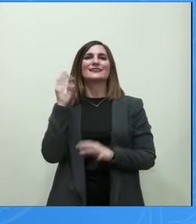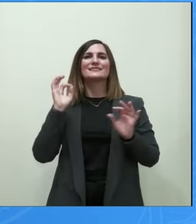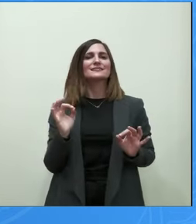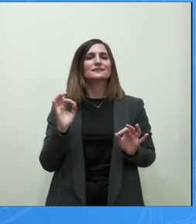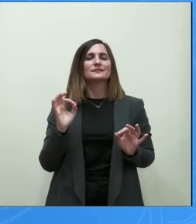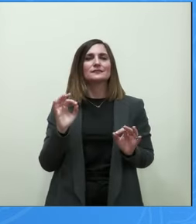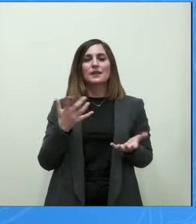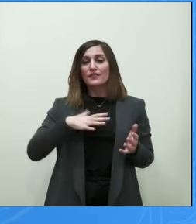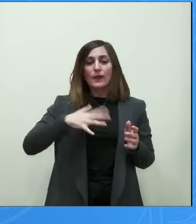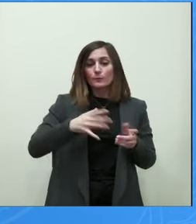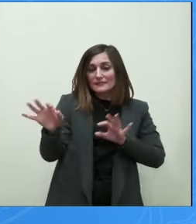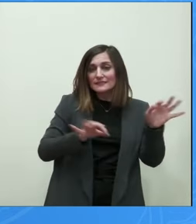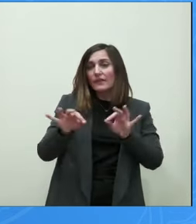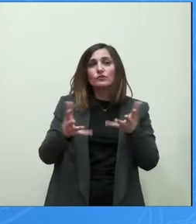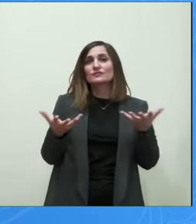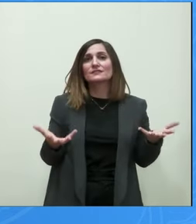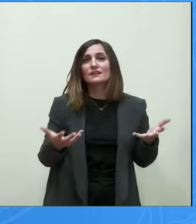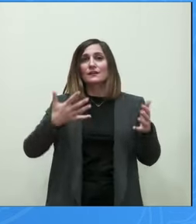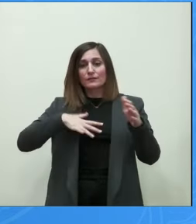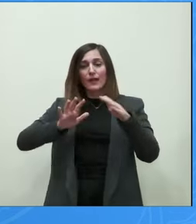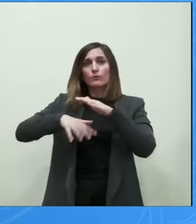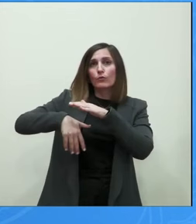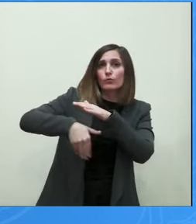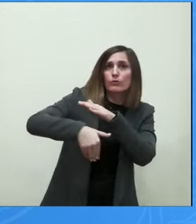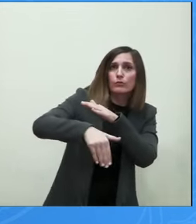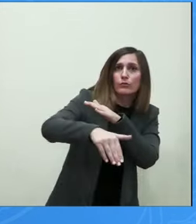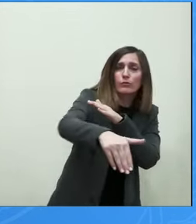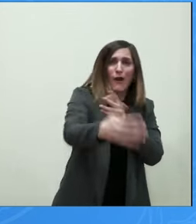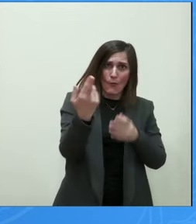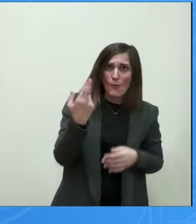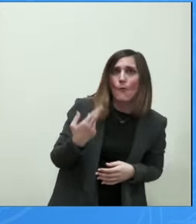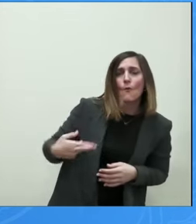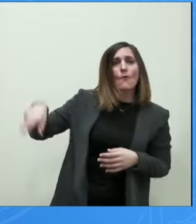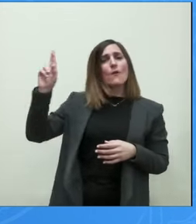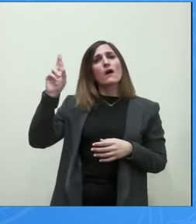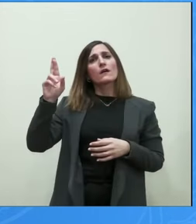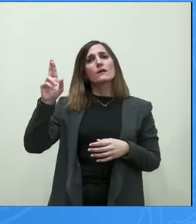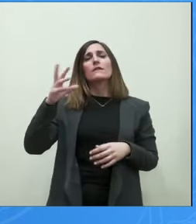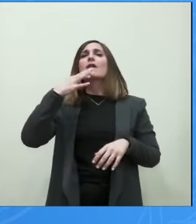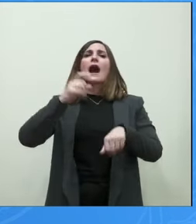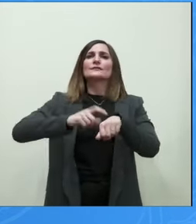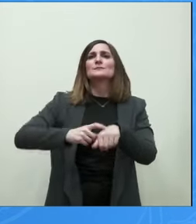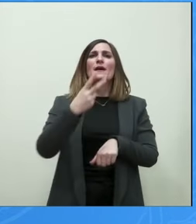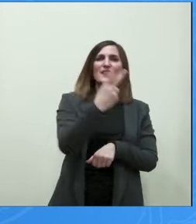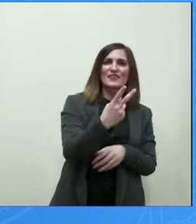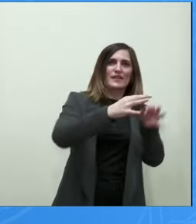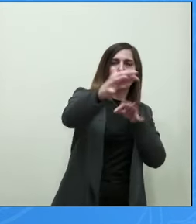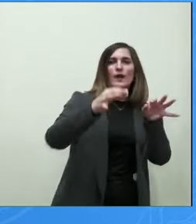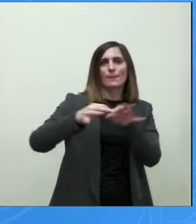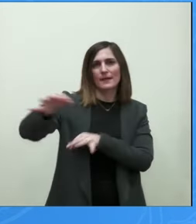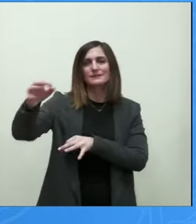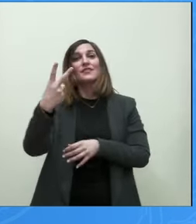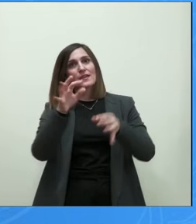ένα χαντάκι τριπλάσιο από τις σημερινές γραμμές γιατί πλέον μιλάμε για δύο και δύο γραμμές ανώδου